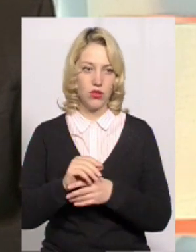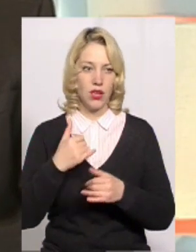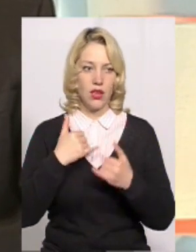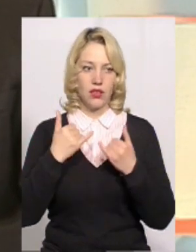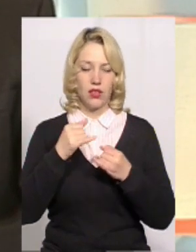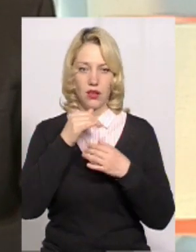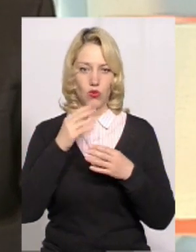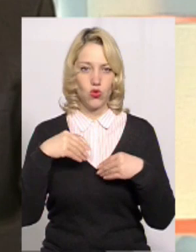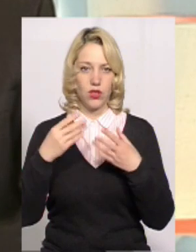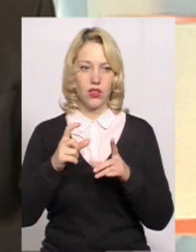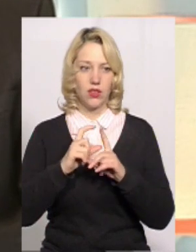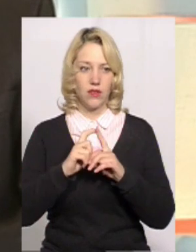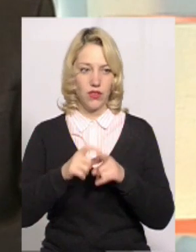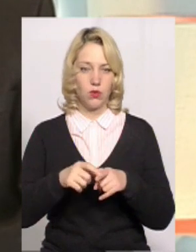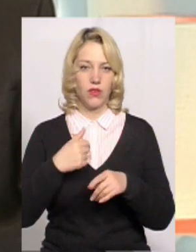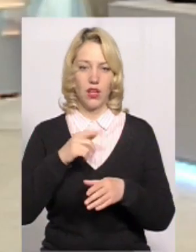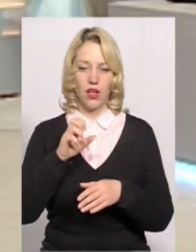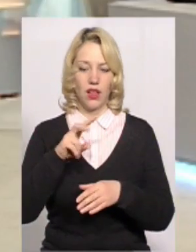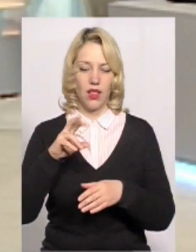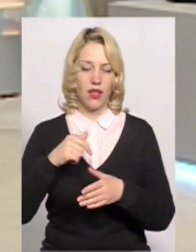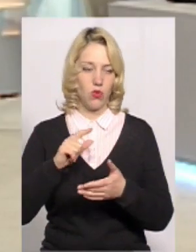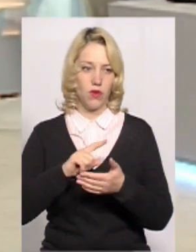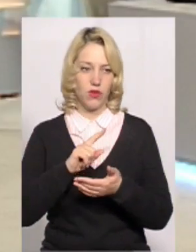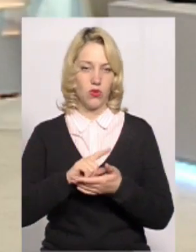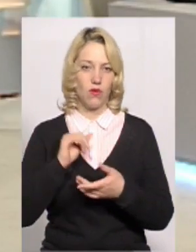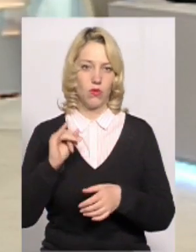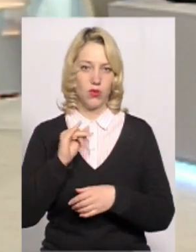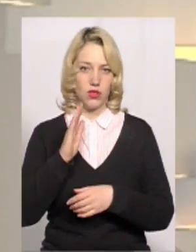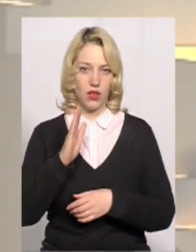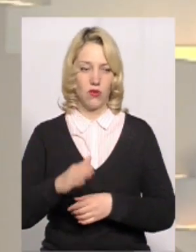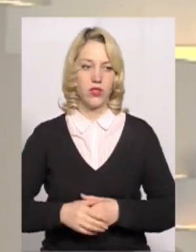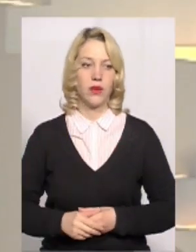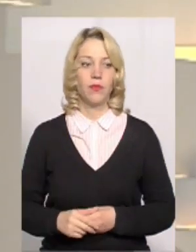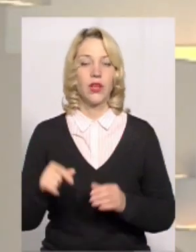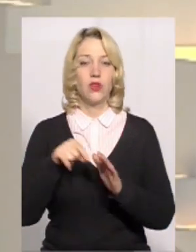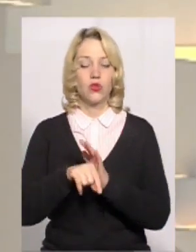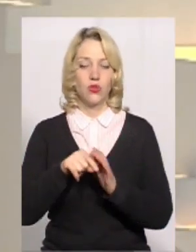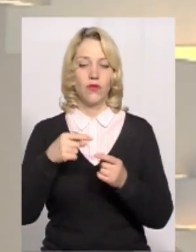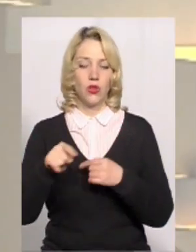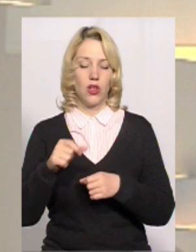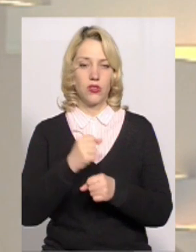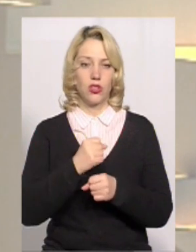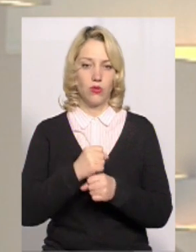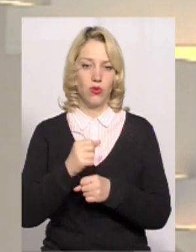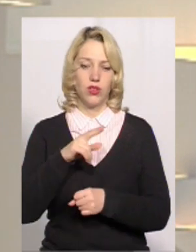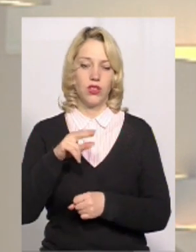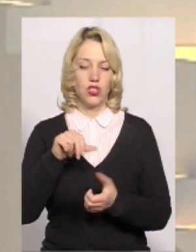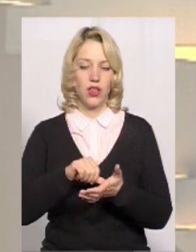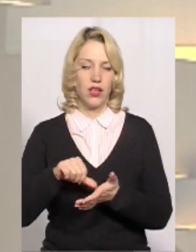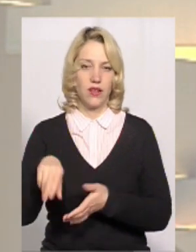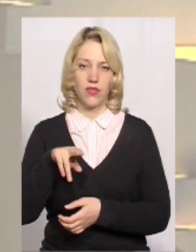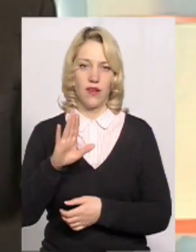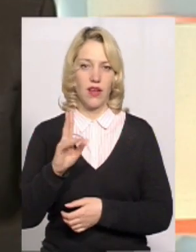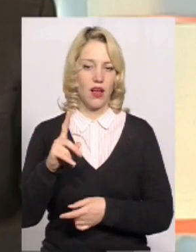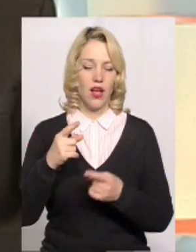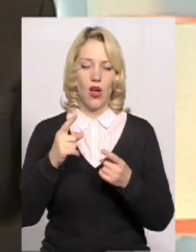надати відповідь. Але я обов'язково поцікавлюся. Стосовно решти, роботи членів ДВК, особливих запитань